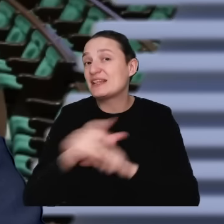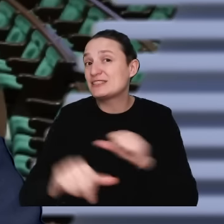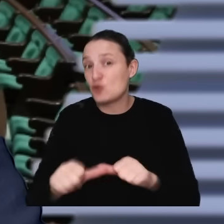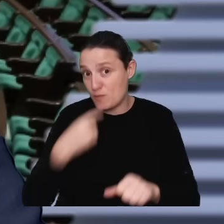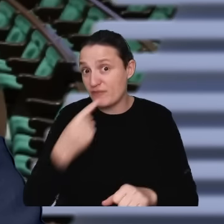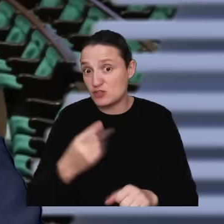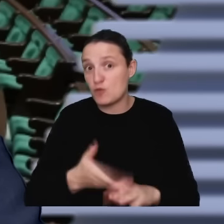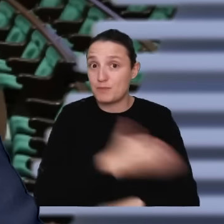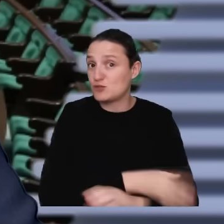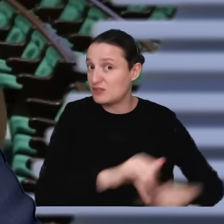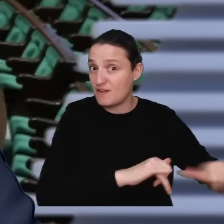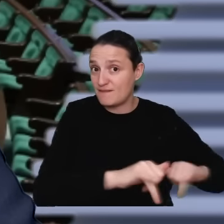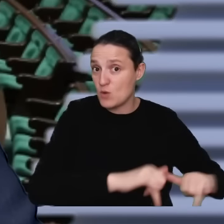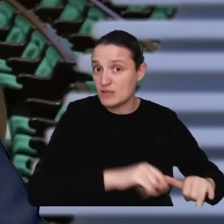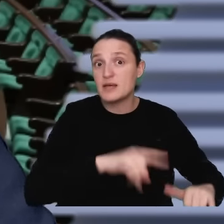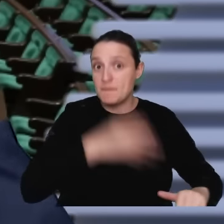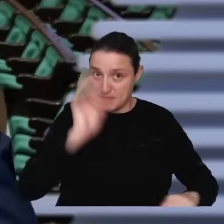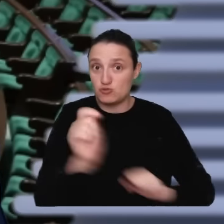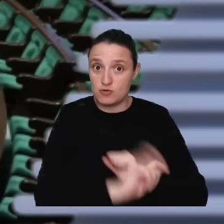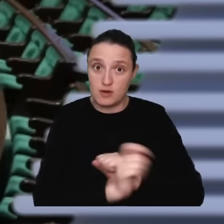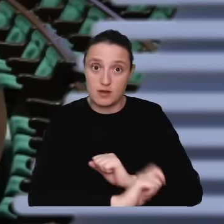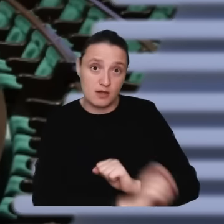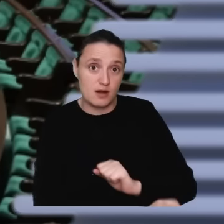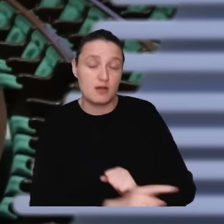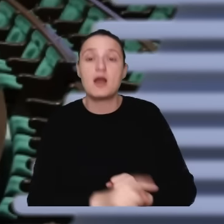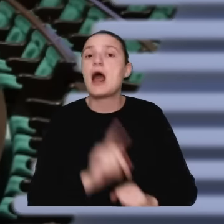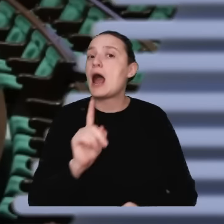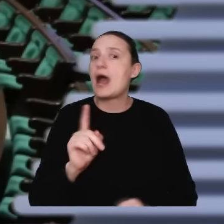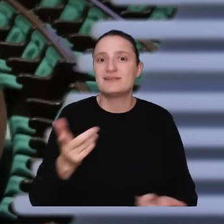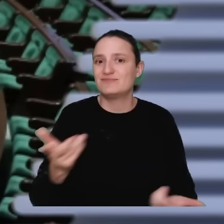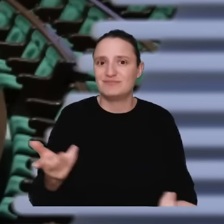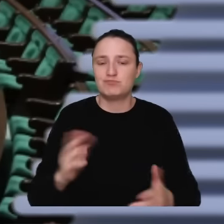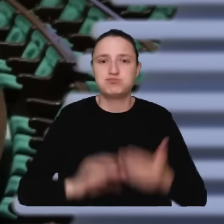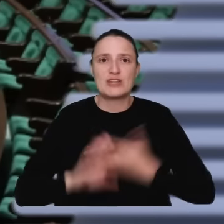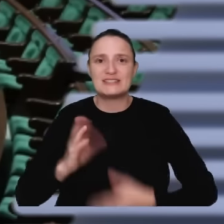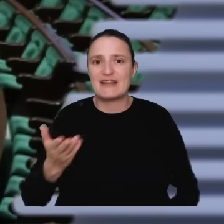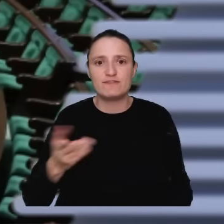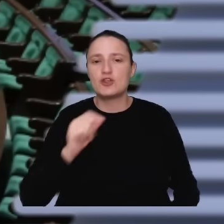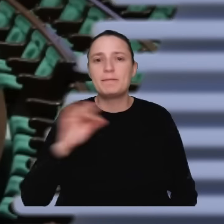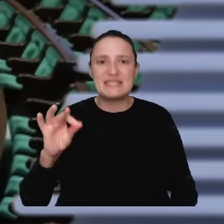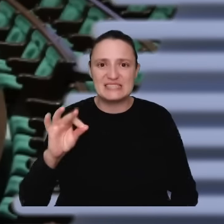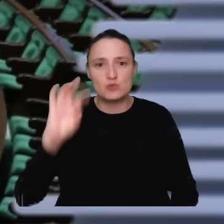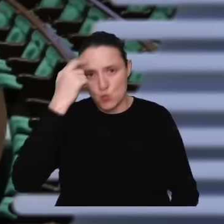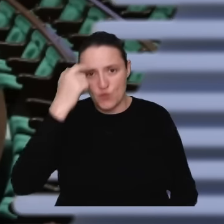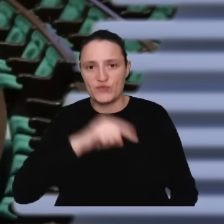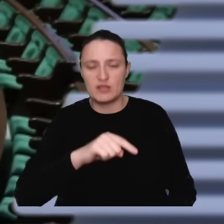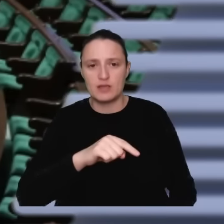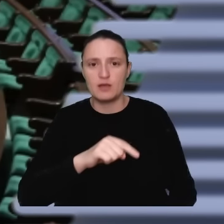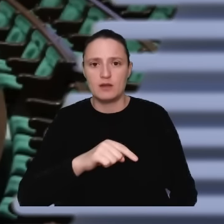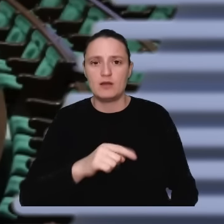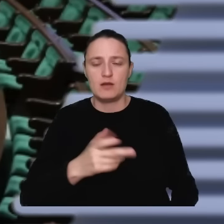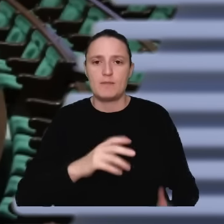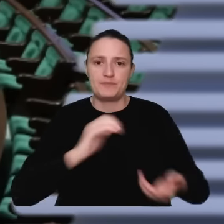w poprzednich latach, będzie rozliczone, a jednocześnie żadnego przedstawiciela PiSu, czyli tej głównej formacji, nie ma w tych